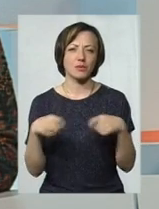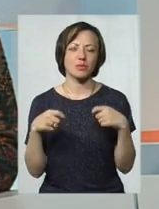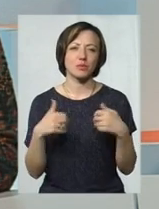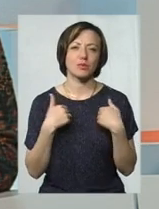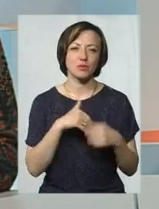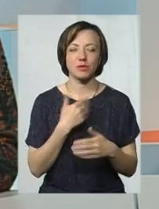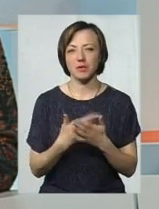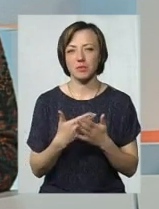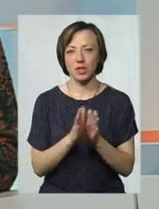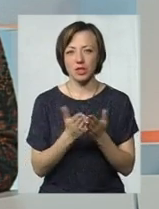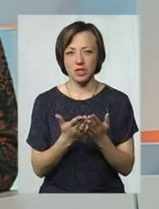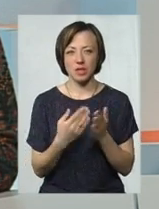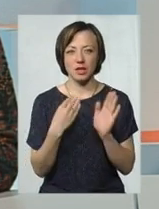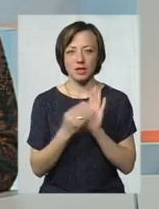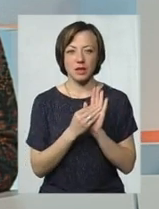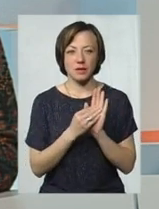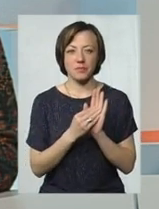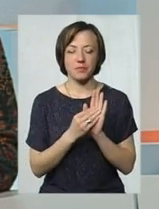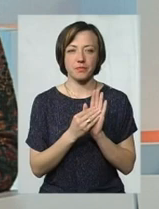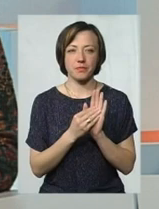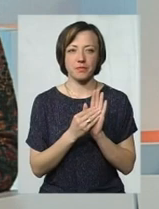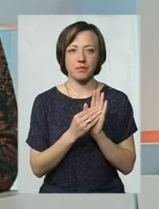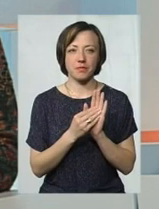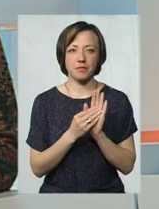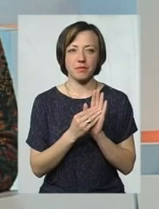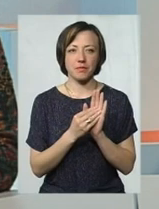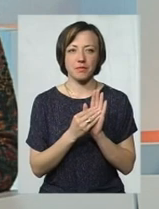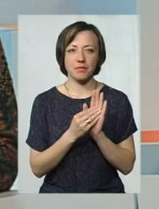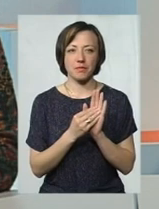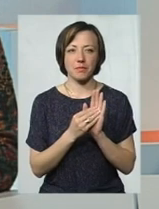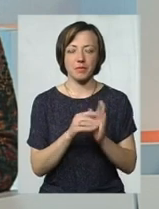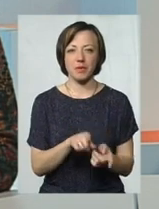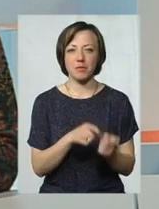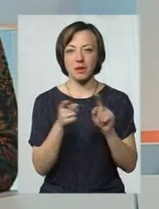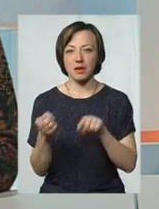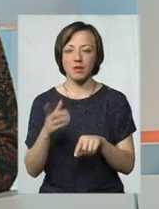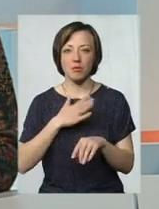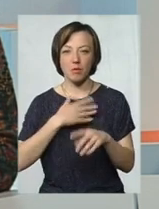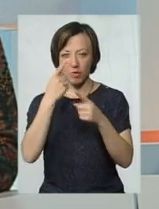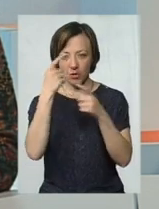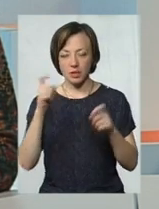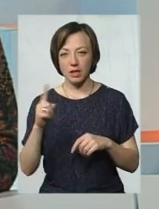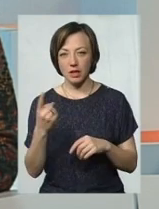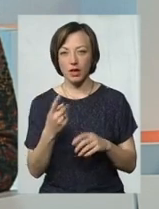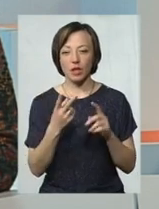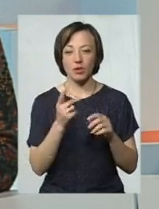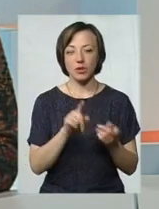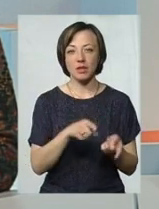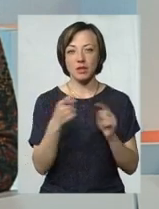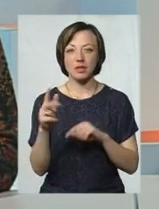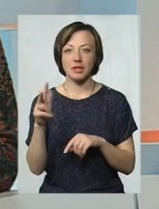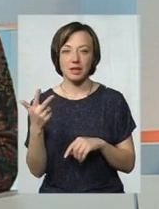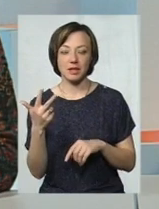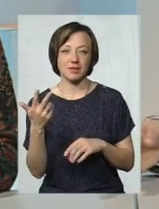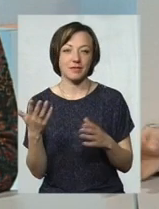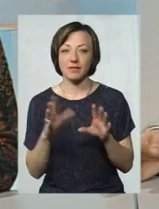я хочу продавати, наприклад, книжки, я ставлю, от, перехід на, по моєму оголошенню, коштує гривню. Інший поставив 2 гривні, інший – 3